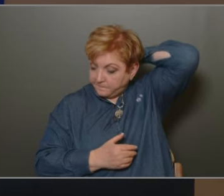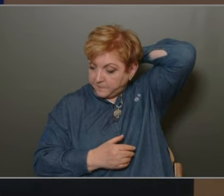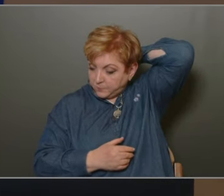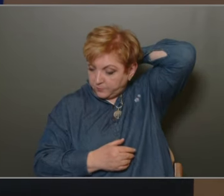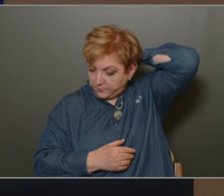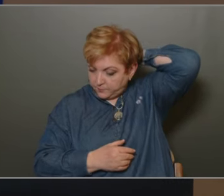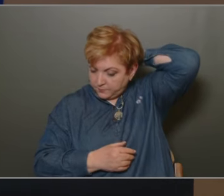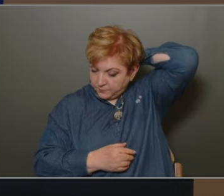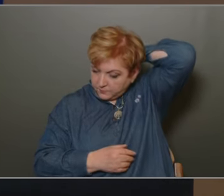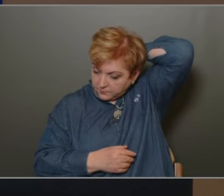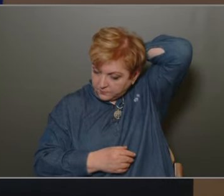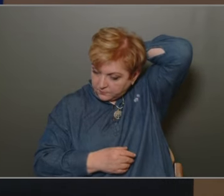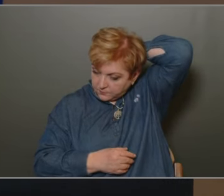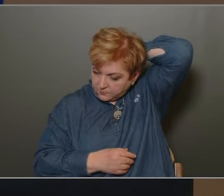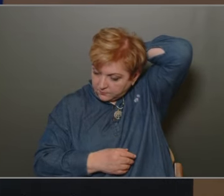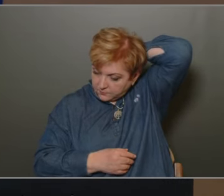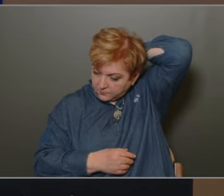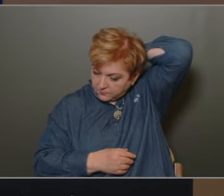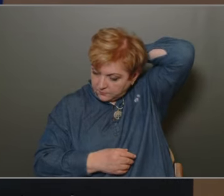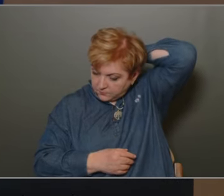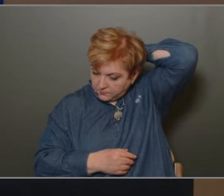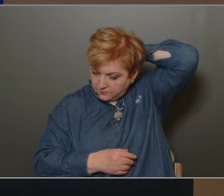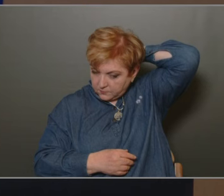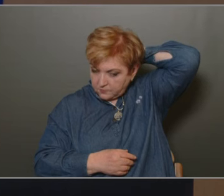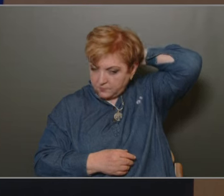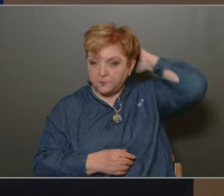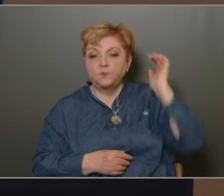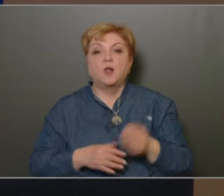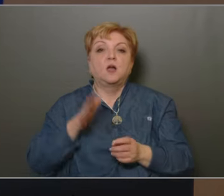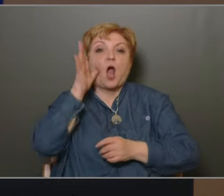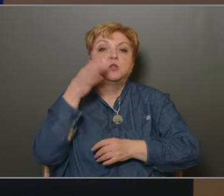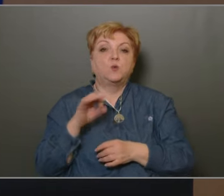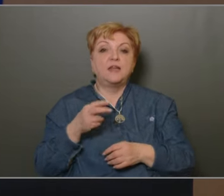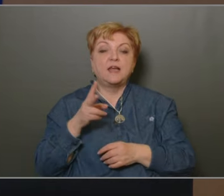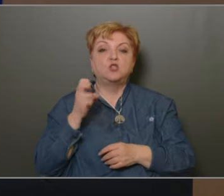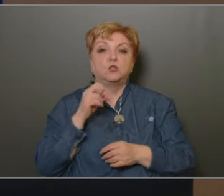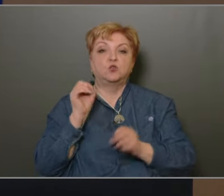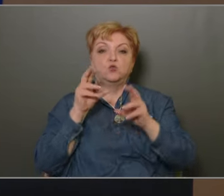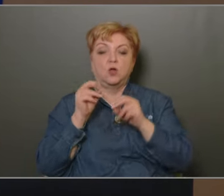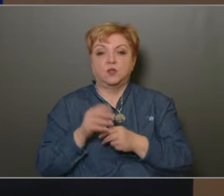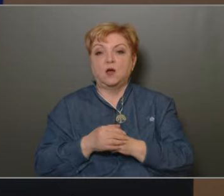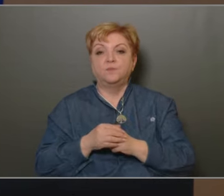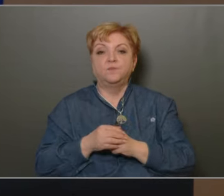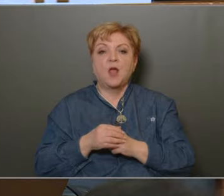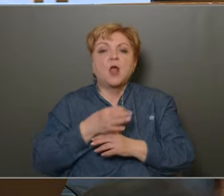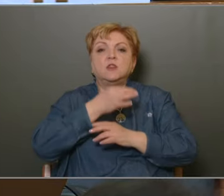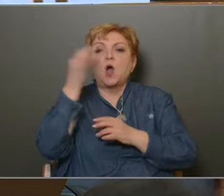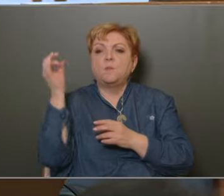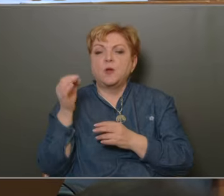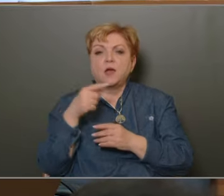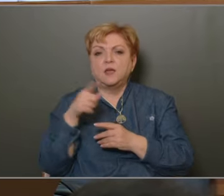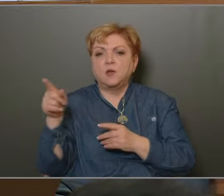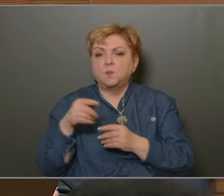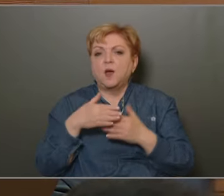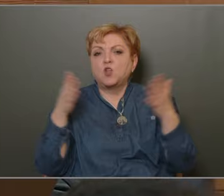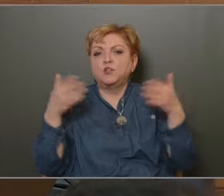Igen, Kantújnicsata Zsuzsannának adom meg a szó. Köszönöm a szót, polgármester úr. Napjainkban országosan nagy nyilvánosságot kapott